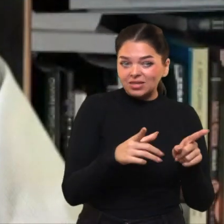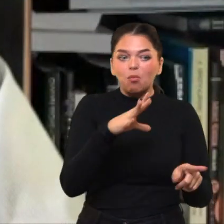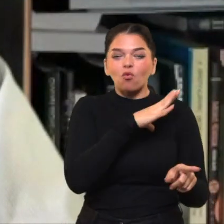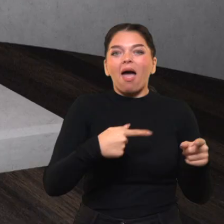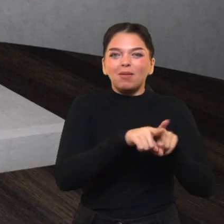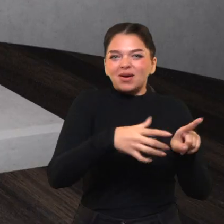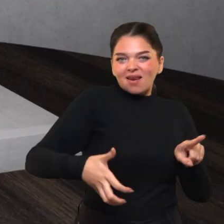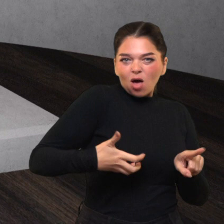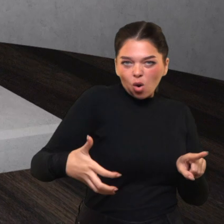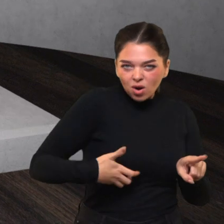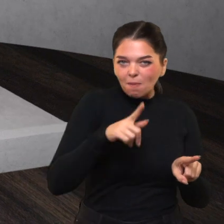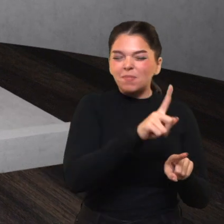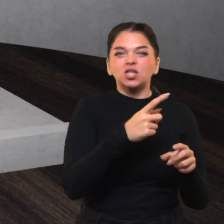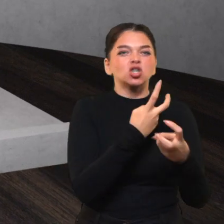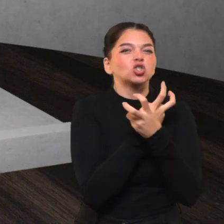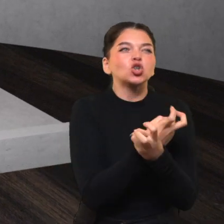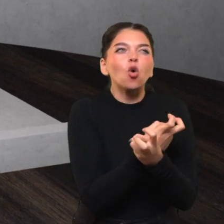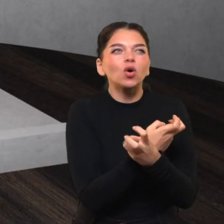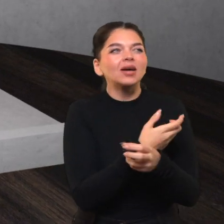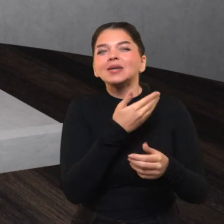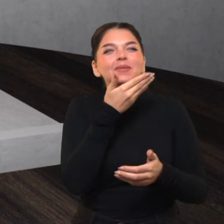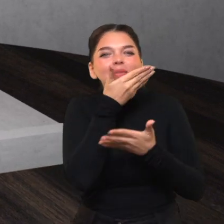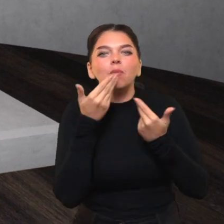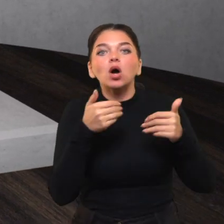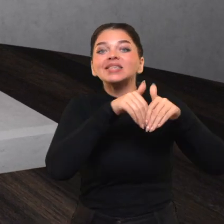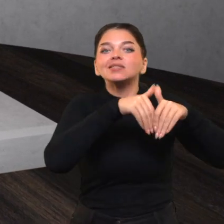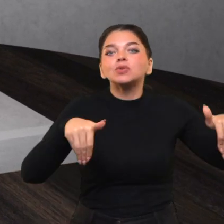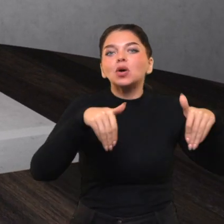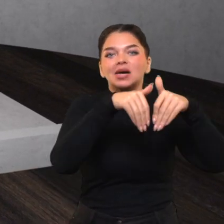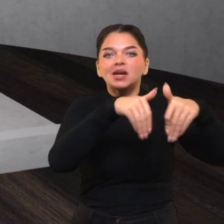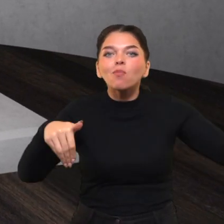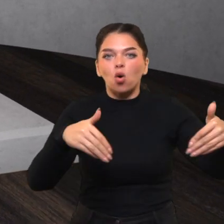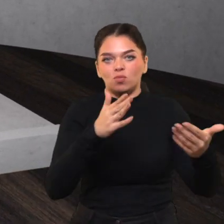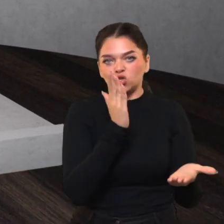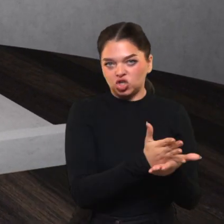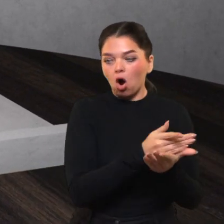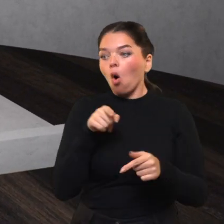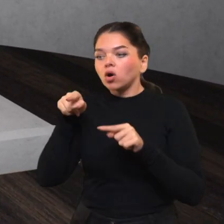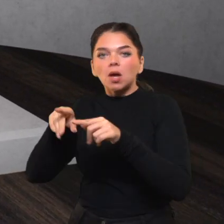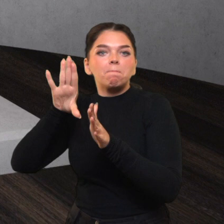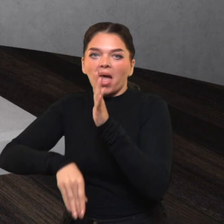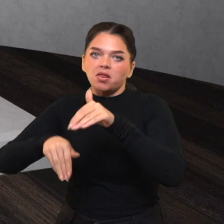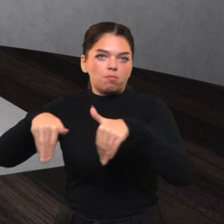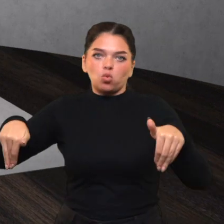laukinė, bet nesiaubinga, nes buvo pribuota ideologijos, o čia jokių apribojimų nėra.